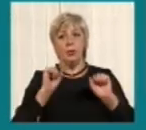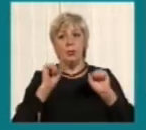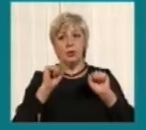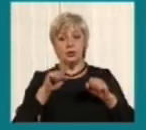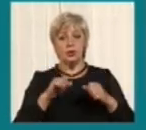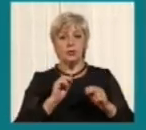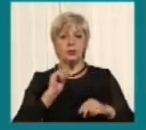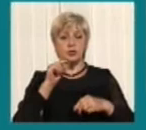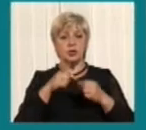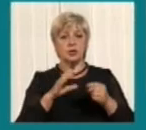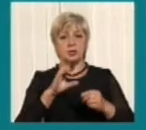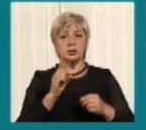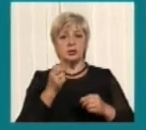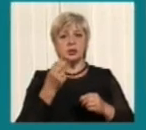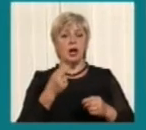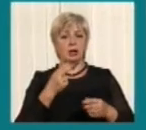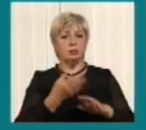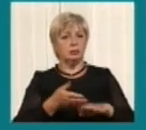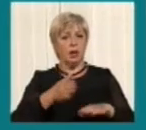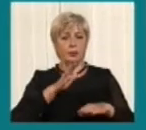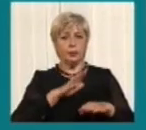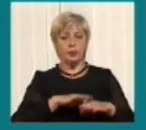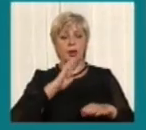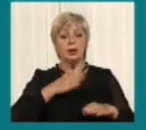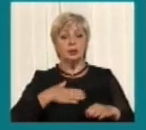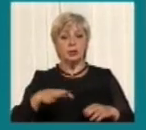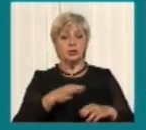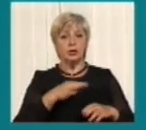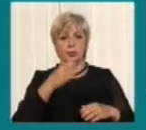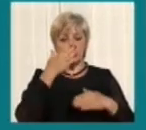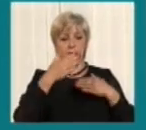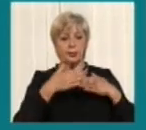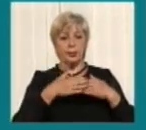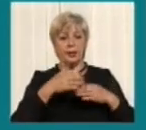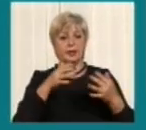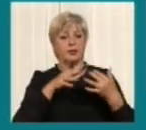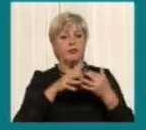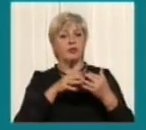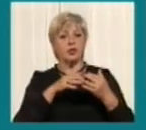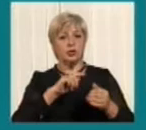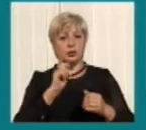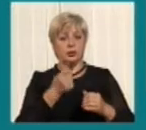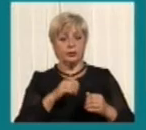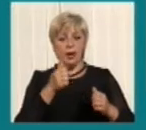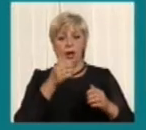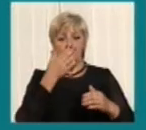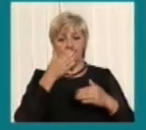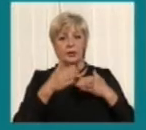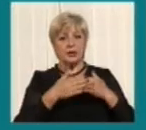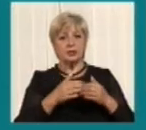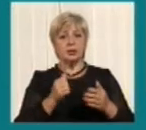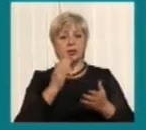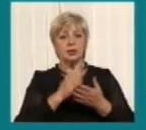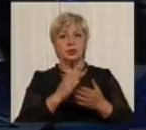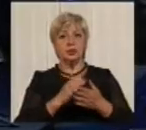через соціальну напругу, тому що в нас область передфронтова, і все ж таки вона близько знаходиться до зони АТО, і